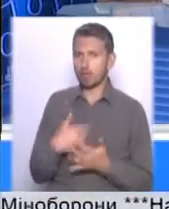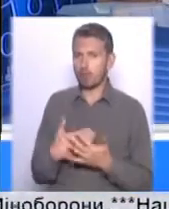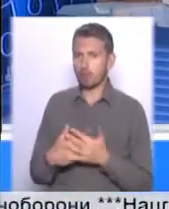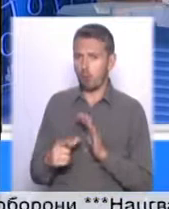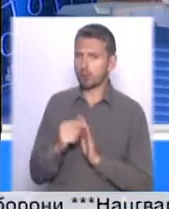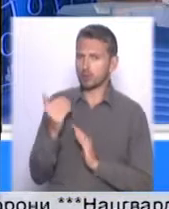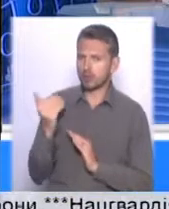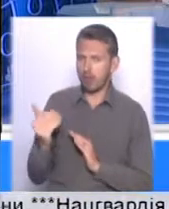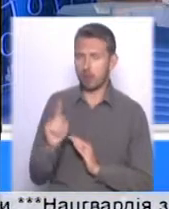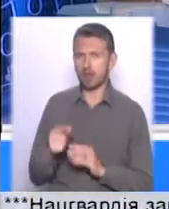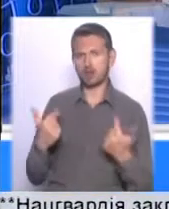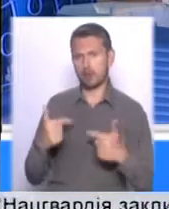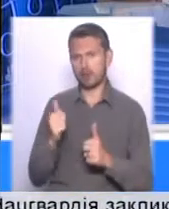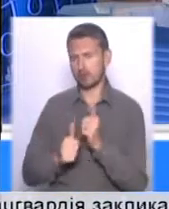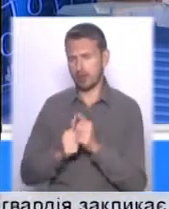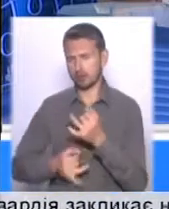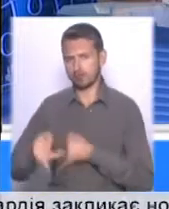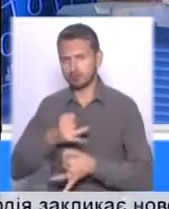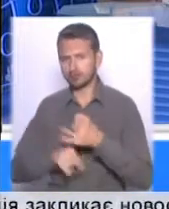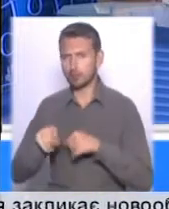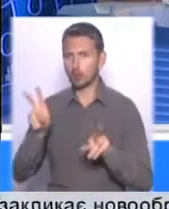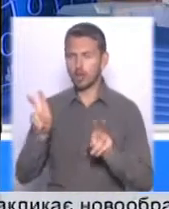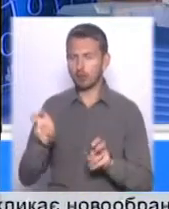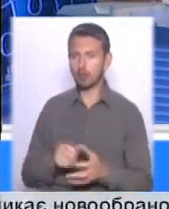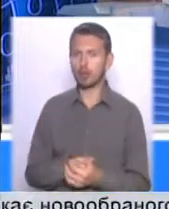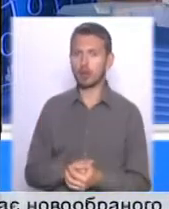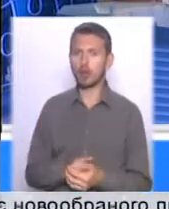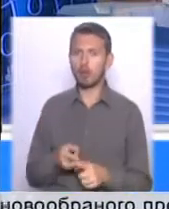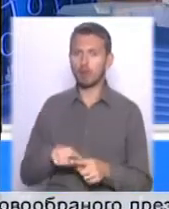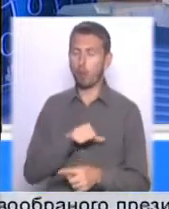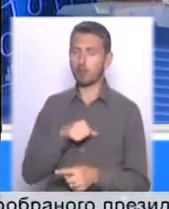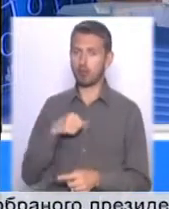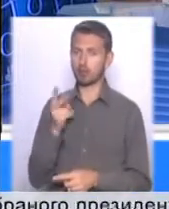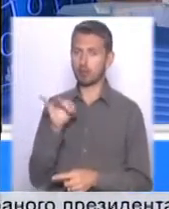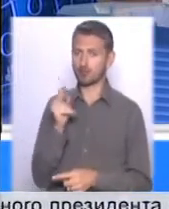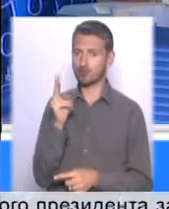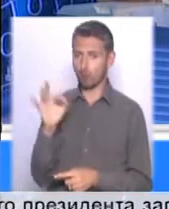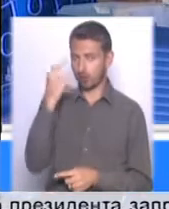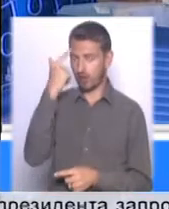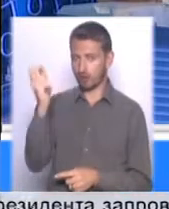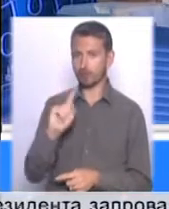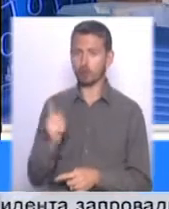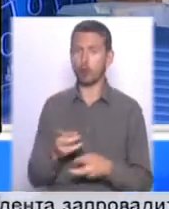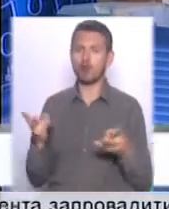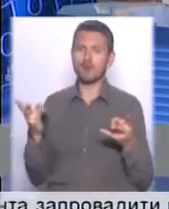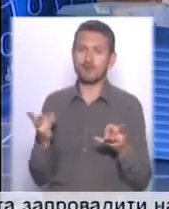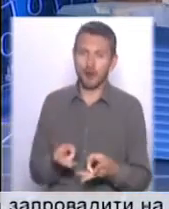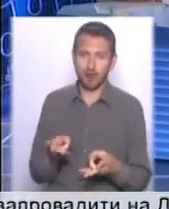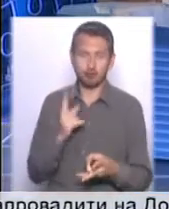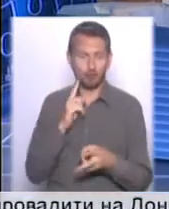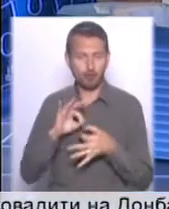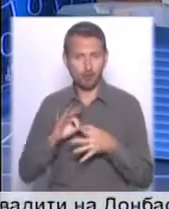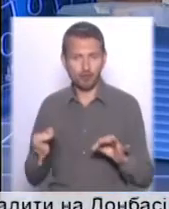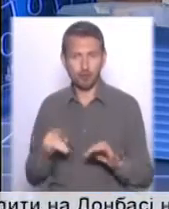навіть із вами, але з гостями часто торкаємося цієї теми, бо сам пан Кличко заявив про те, що варто було би і логічно було би